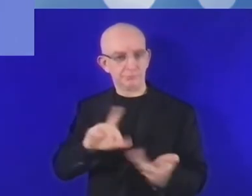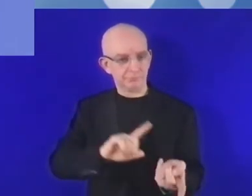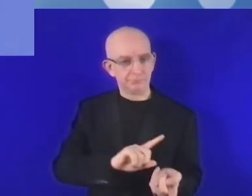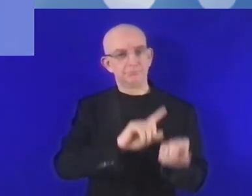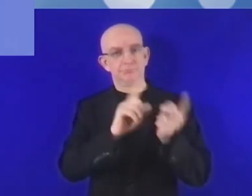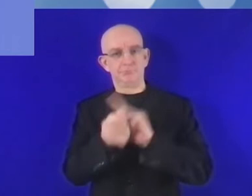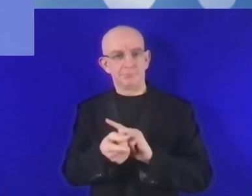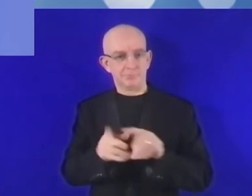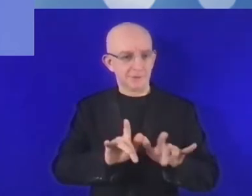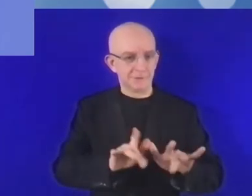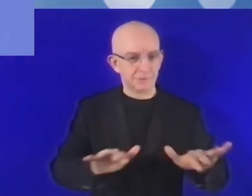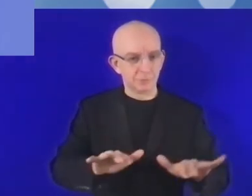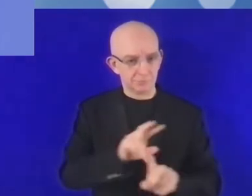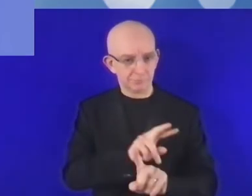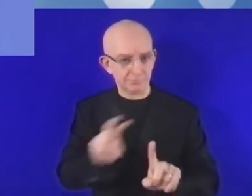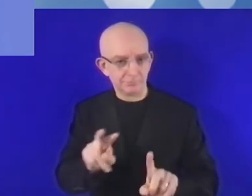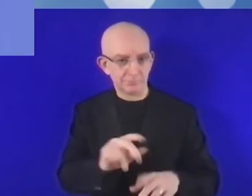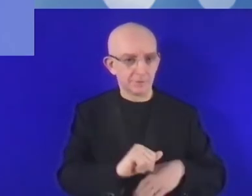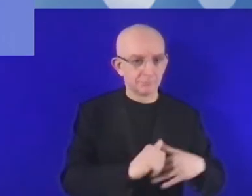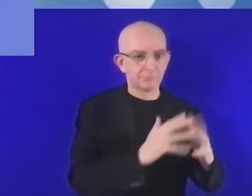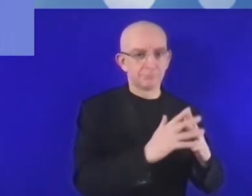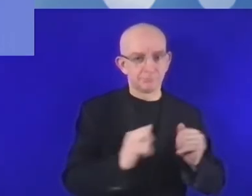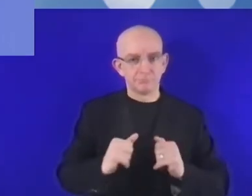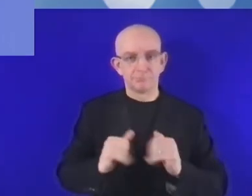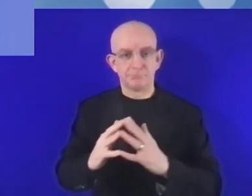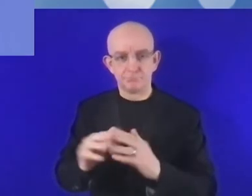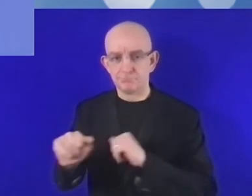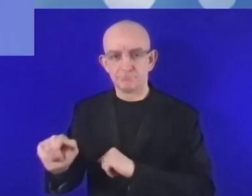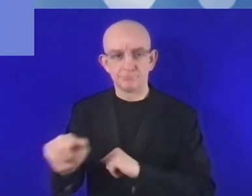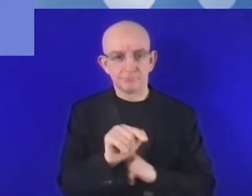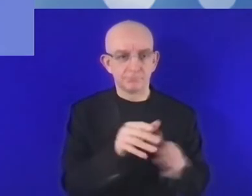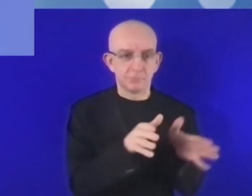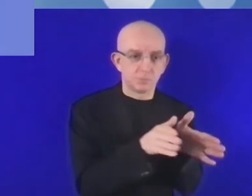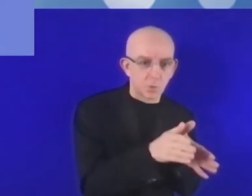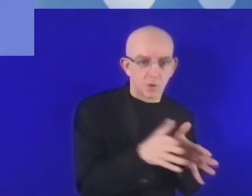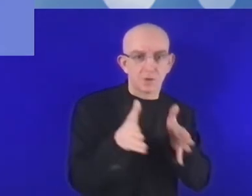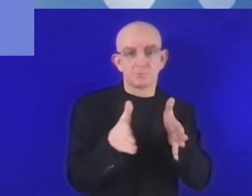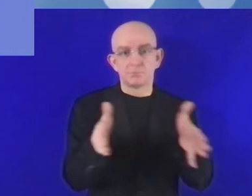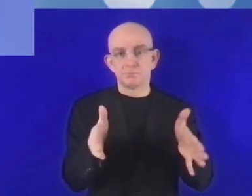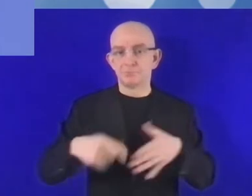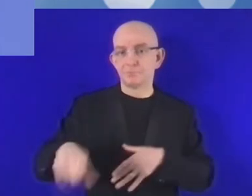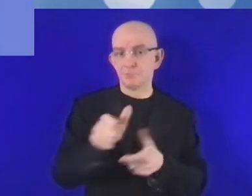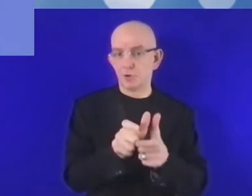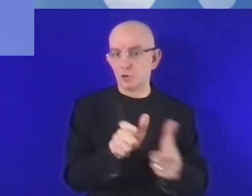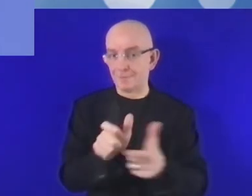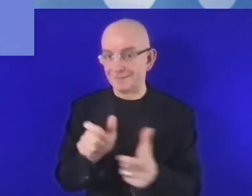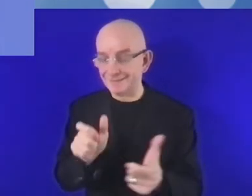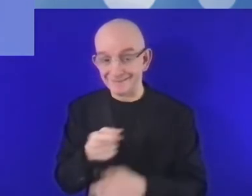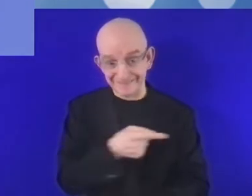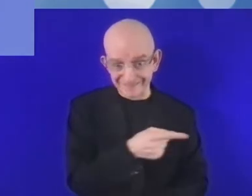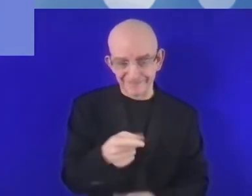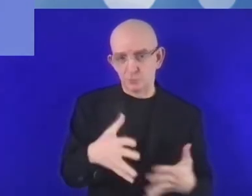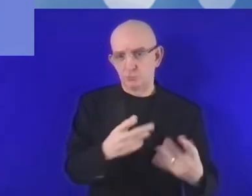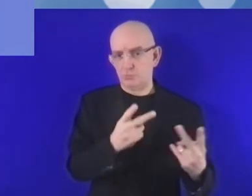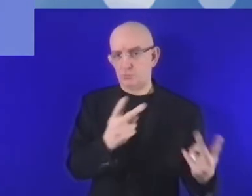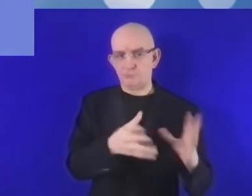perspektywę małych i średnich przedsiębiorstw, które odgrywają niezwykle ważną rolę w przemianach cyfrowych. Bardzo istotnym